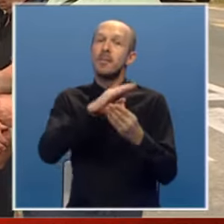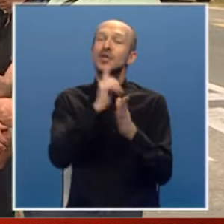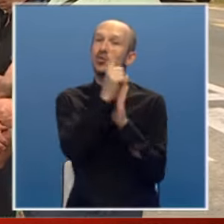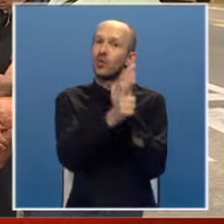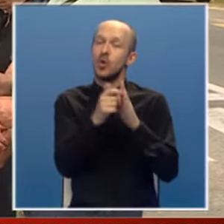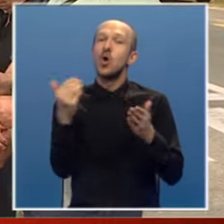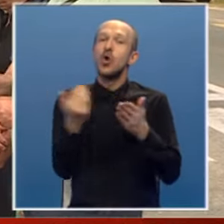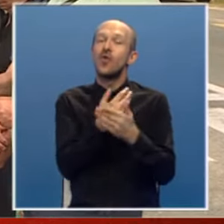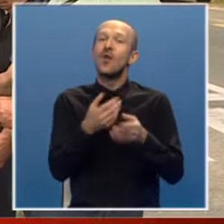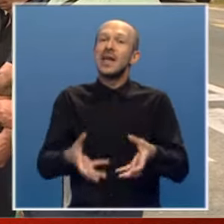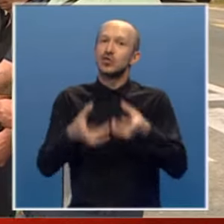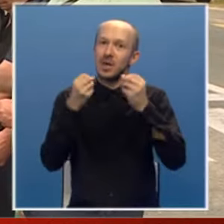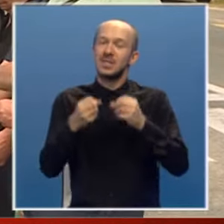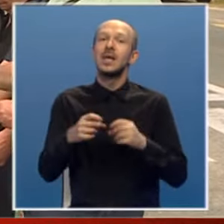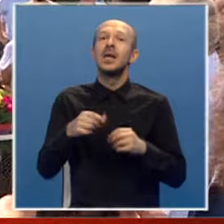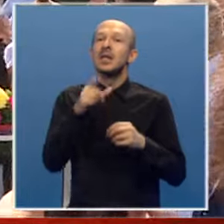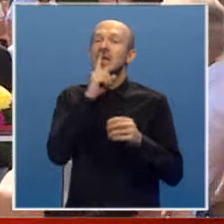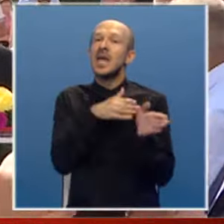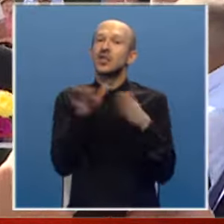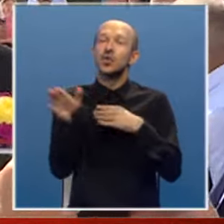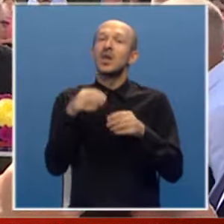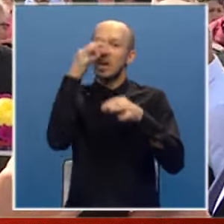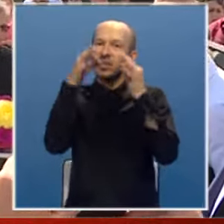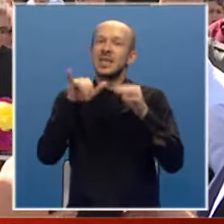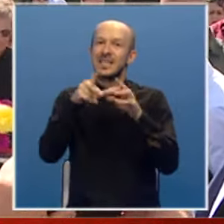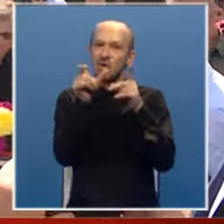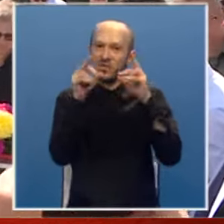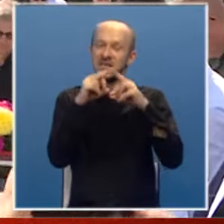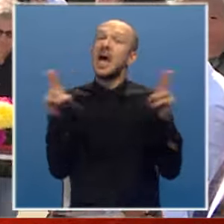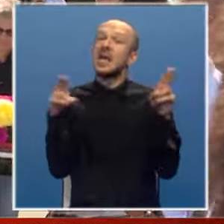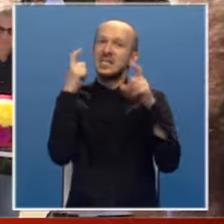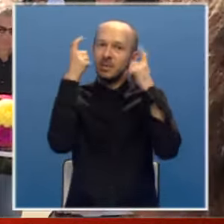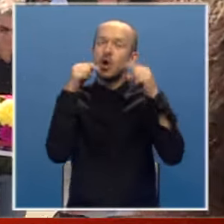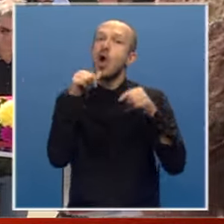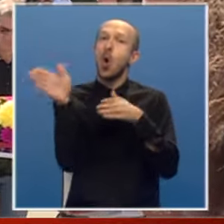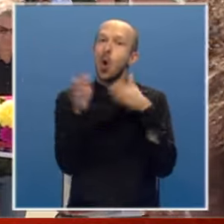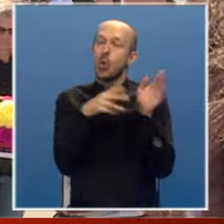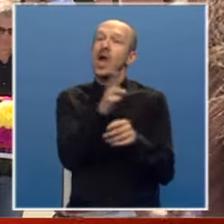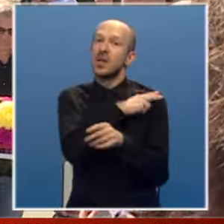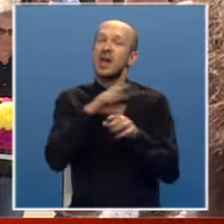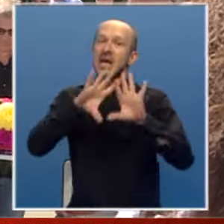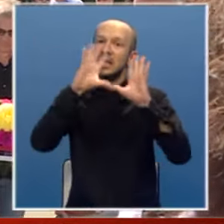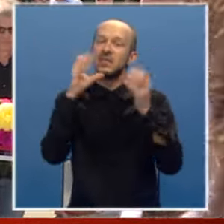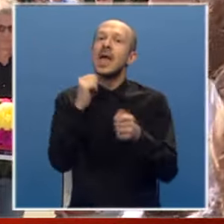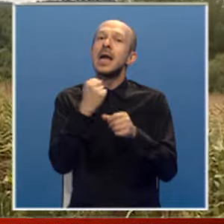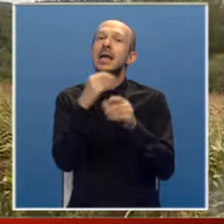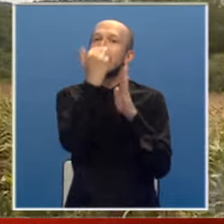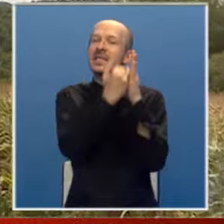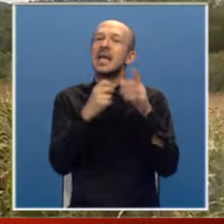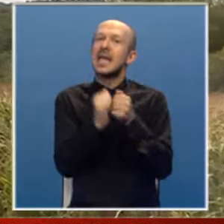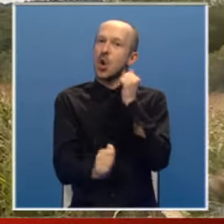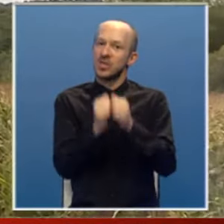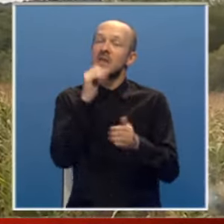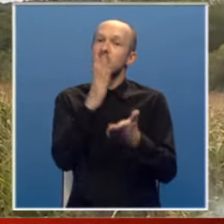vremenu, nove eshumacije, tihi egzodus, revizija Jasenovca, smatraju da je Oluja imala sve karakteristike genocida